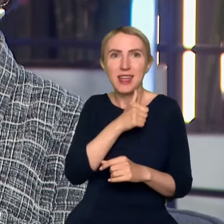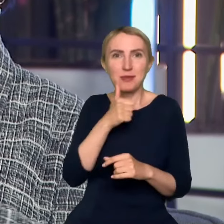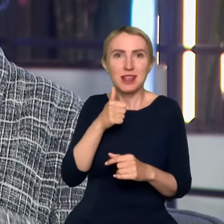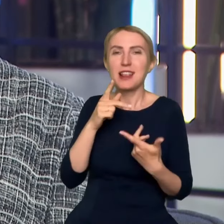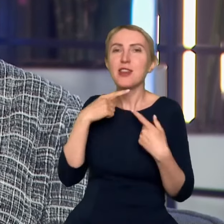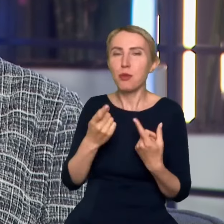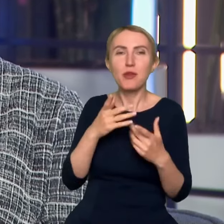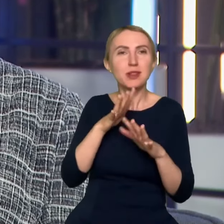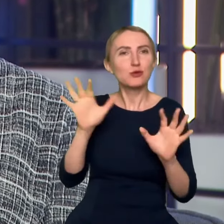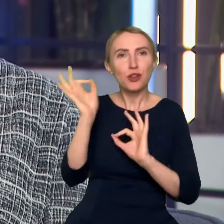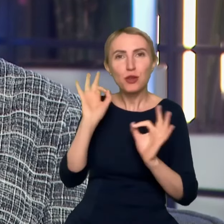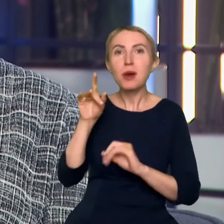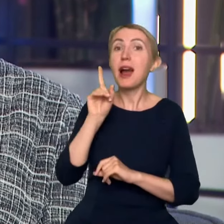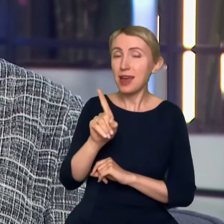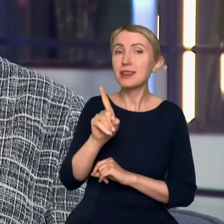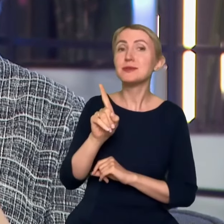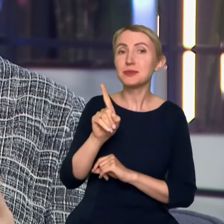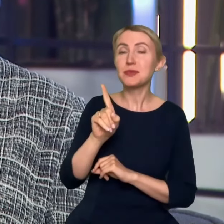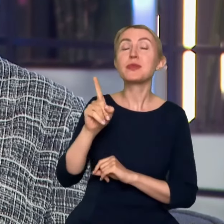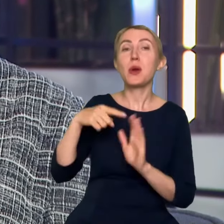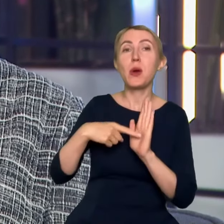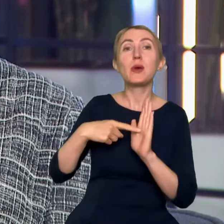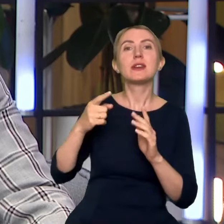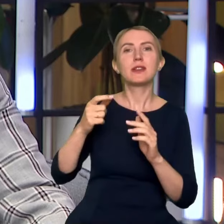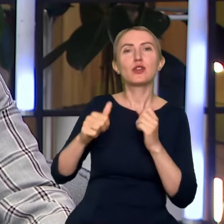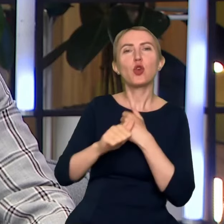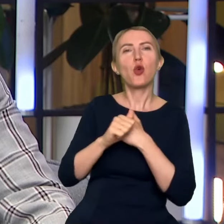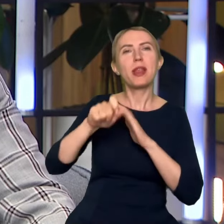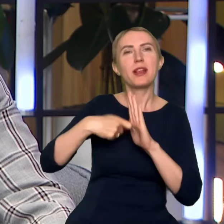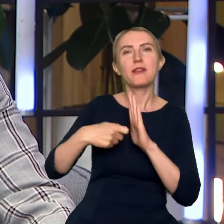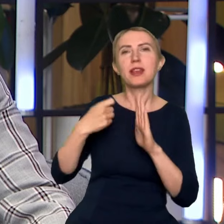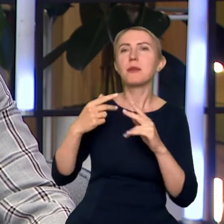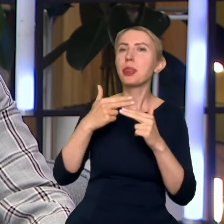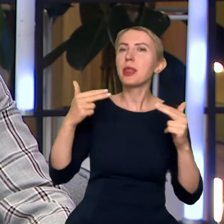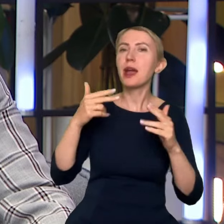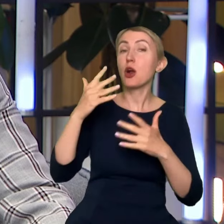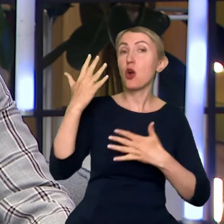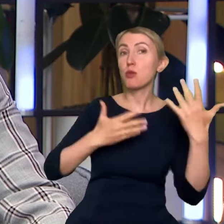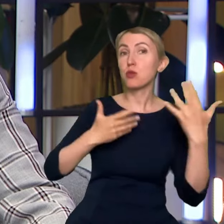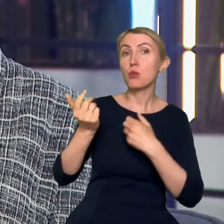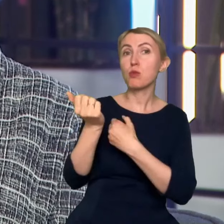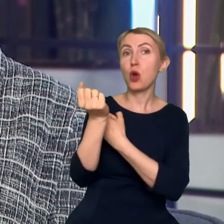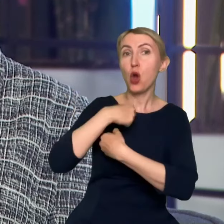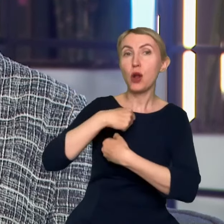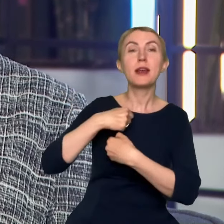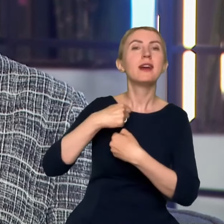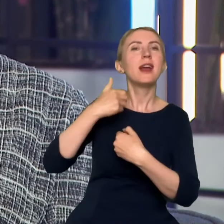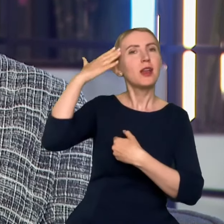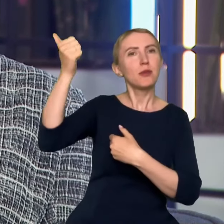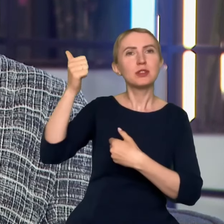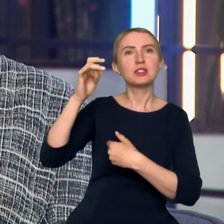zbyt wielu danych, ale scena z filmu dokumentalnego o tym, jak komputer pokonał mistrza gry w go,